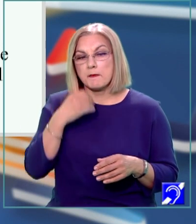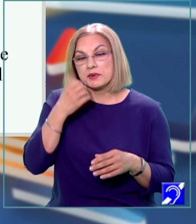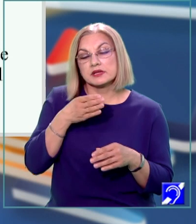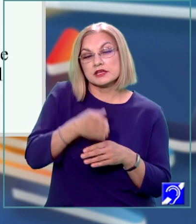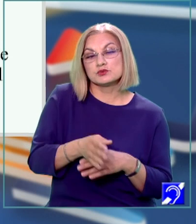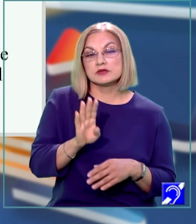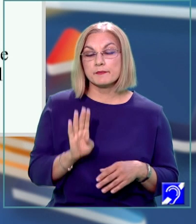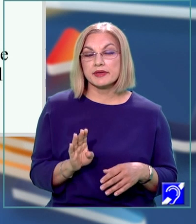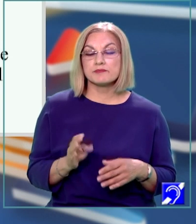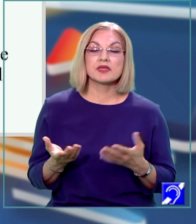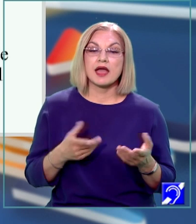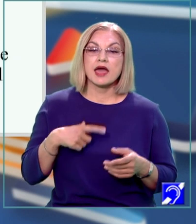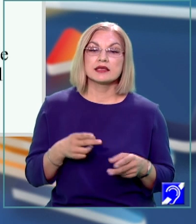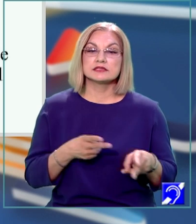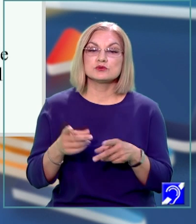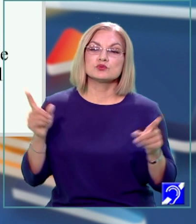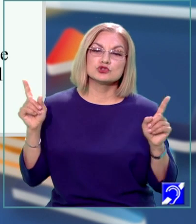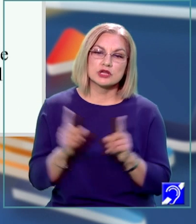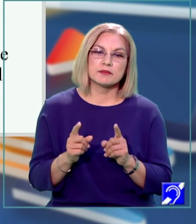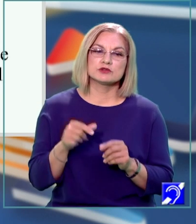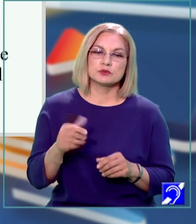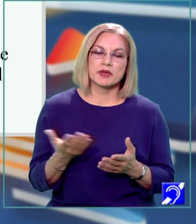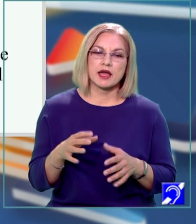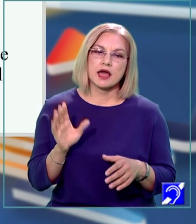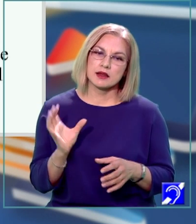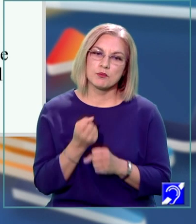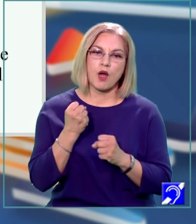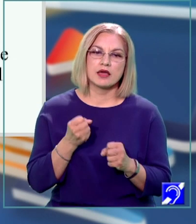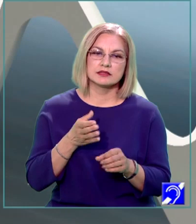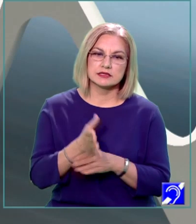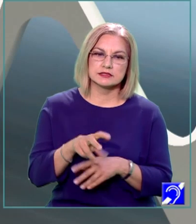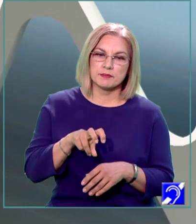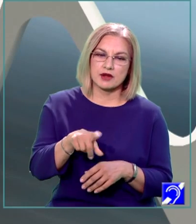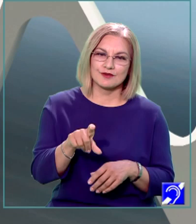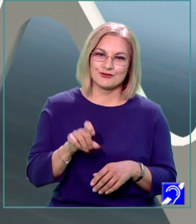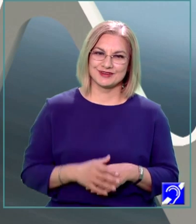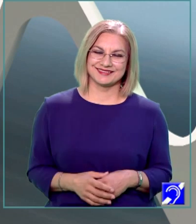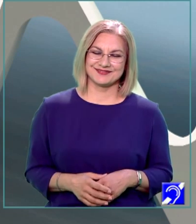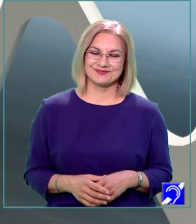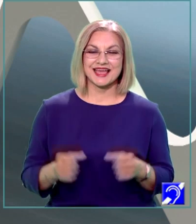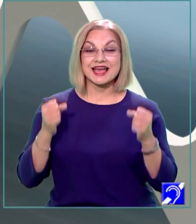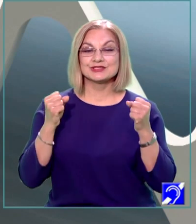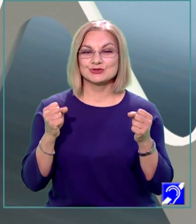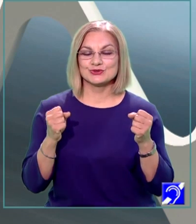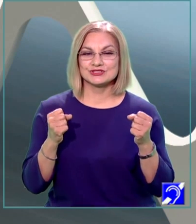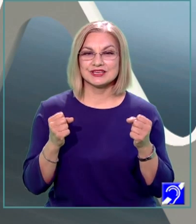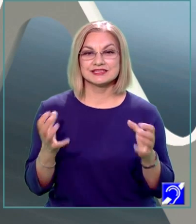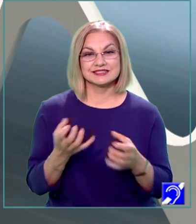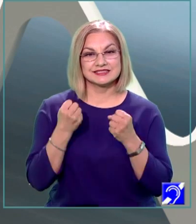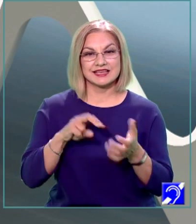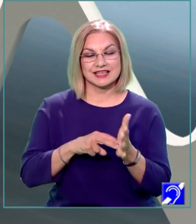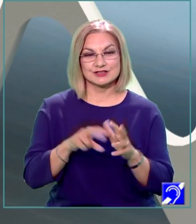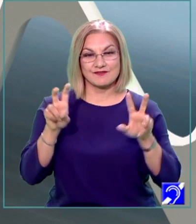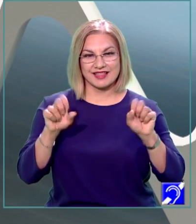care este drumul cel mai scurt pe care îl poate parcurge furnica. Vă doresc succes în realizarea temei